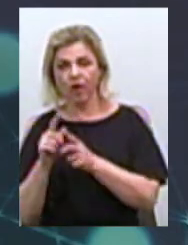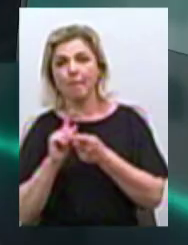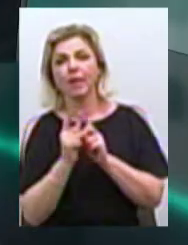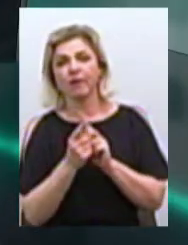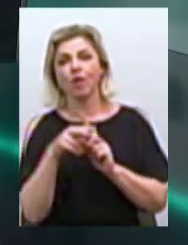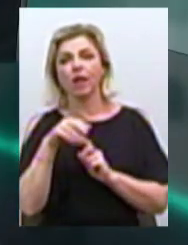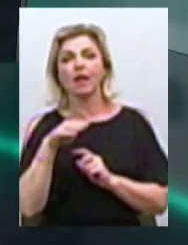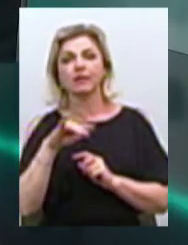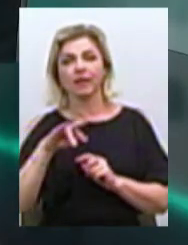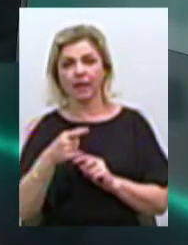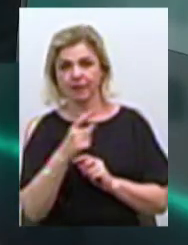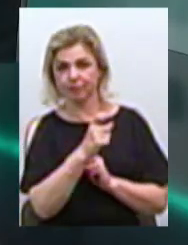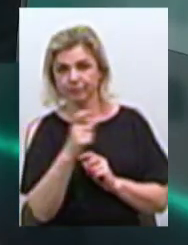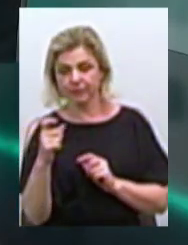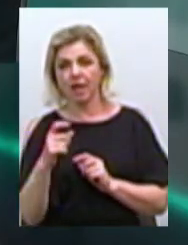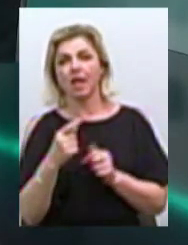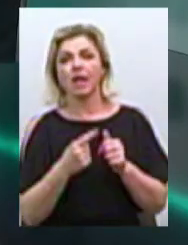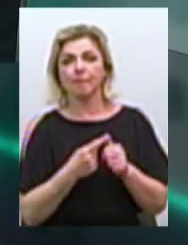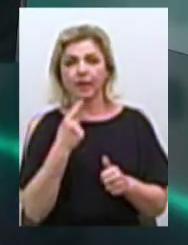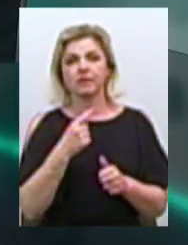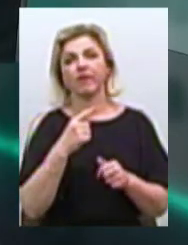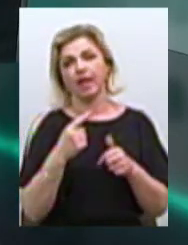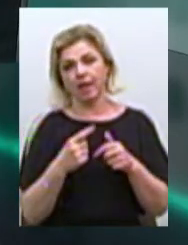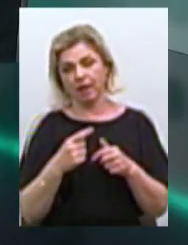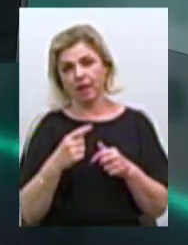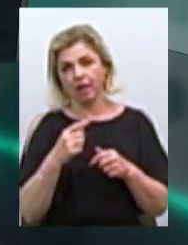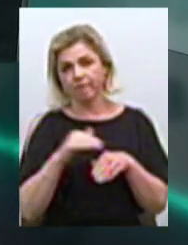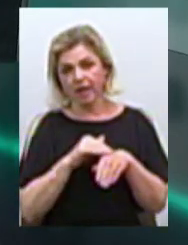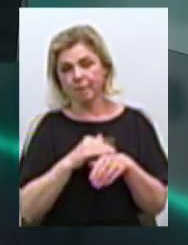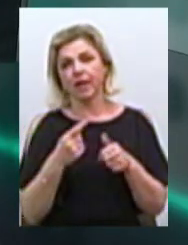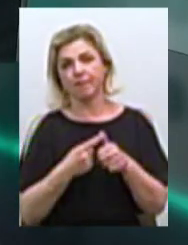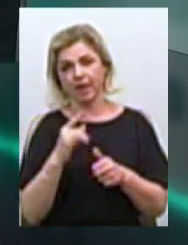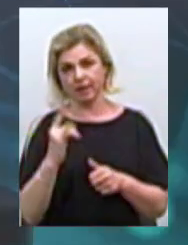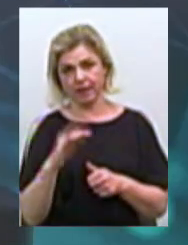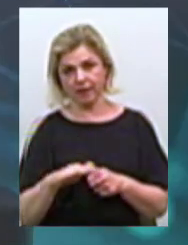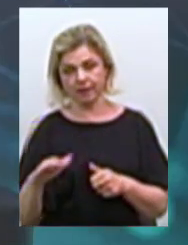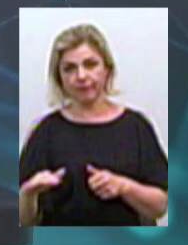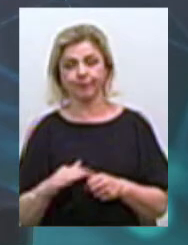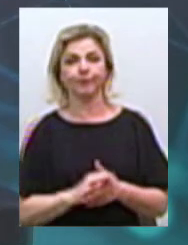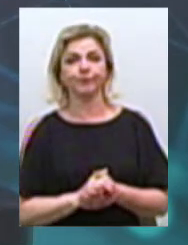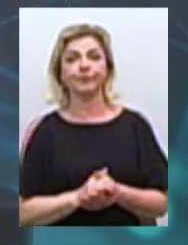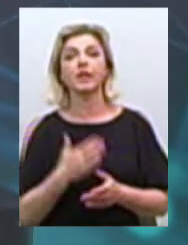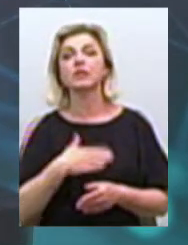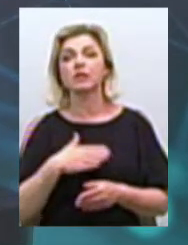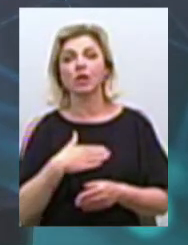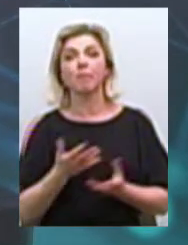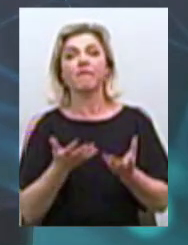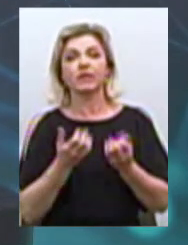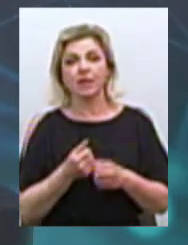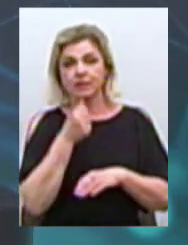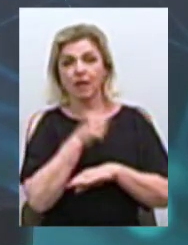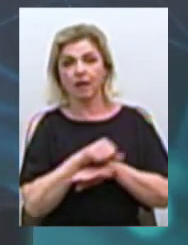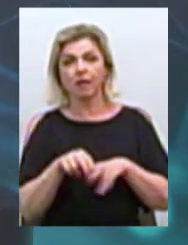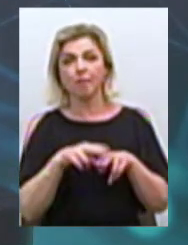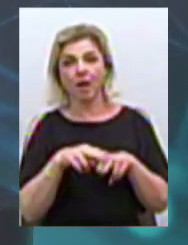латиницею, прізвища, ім'я дитини. Все. А скажіть, будь ласка, навіщо тоді брати з собою за кордонний